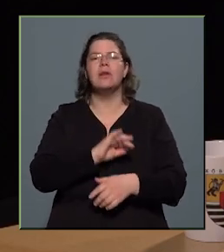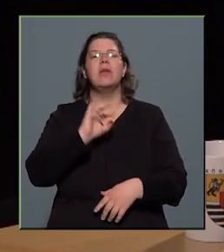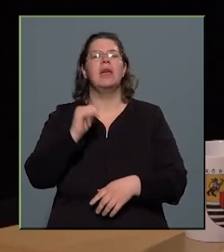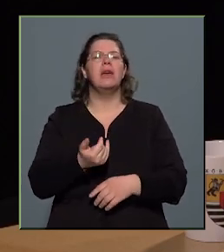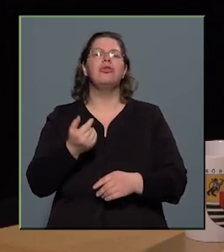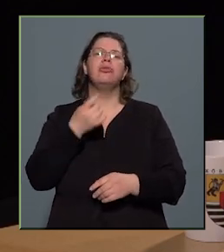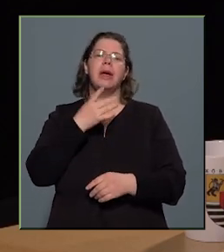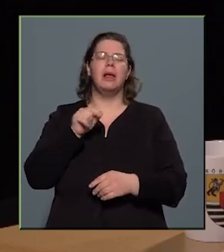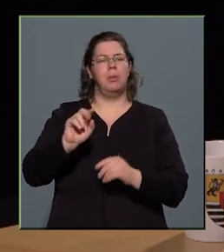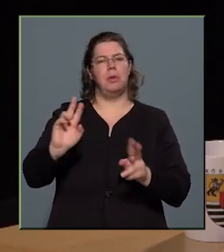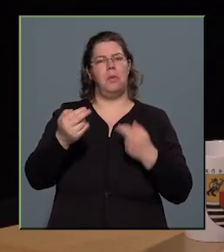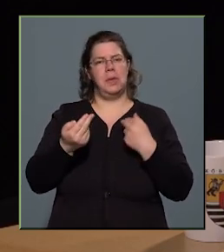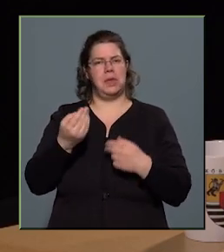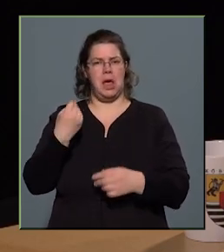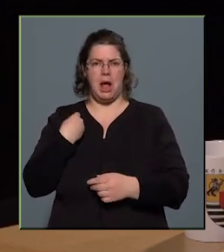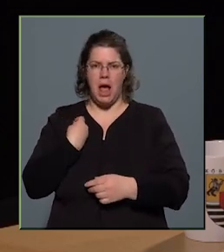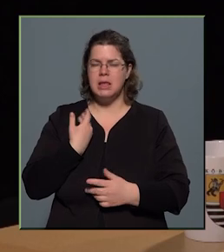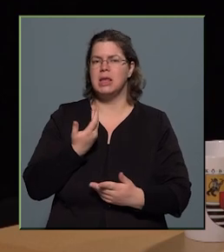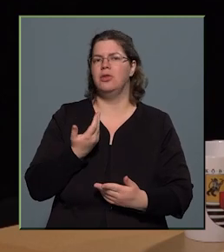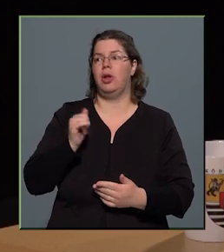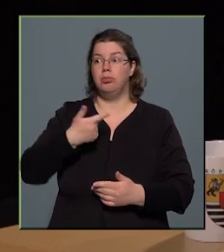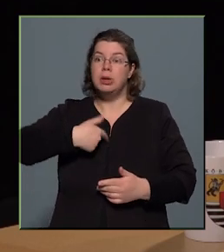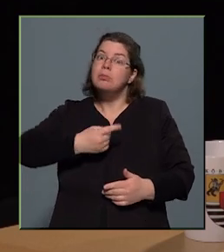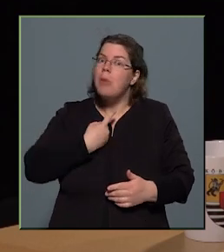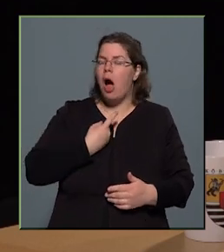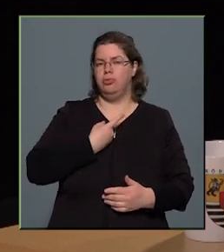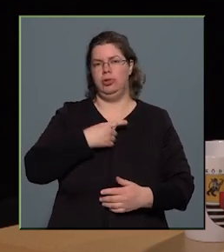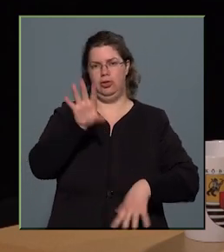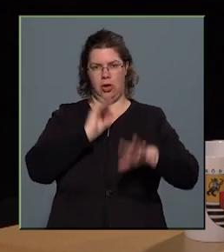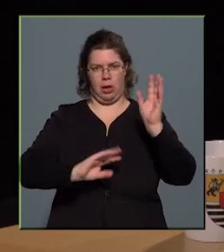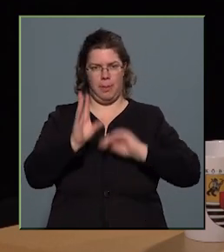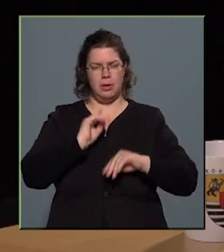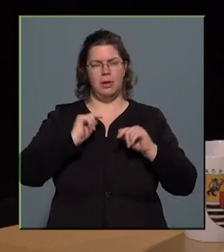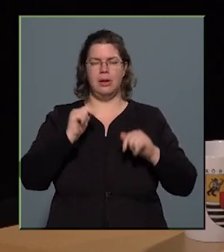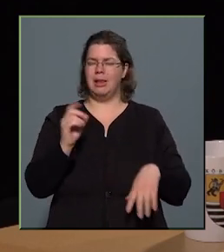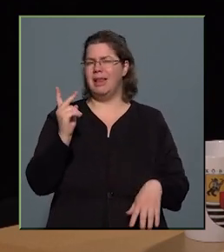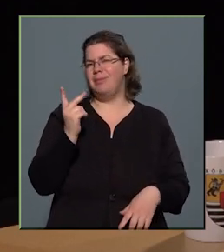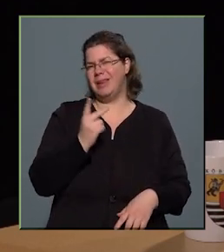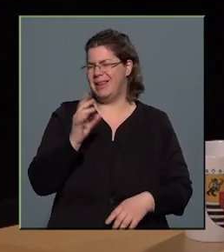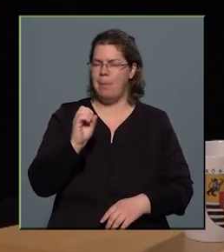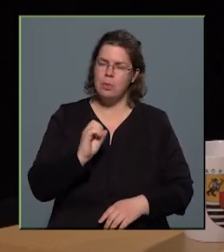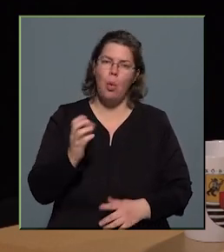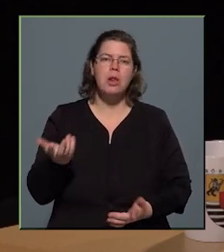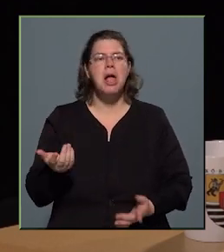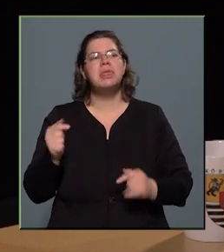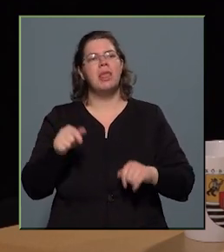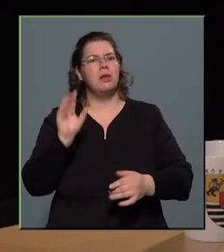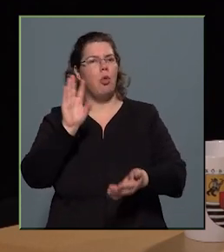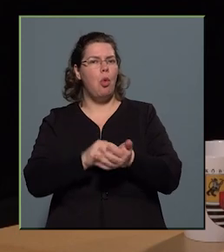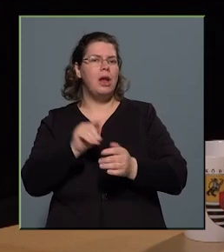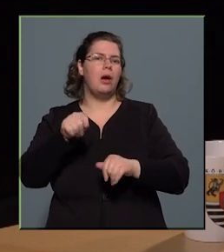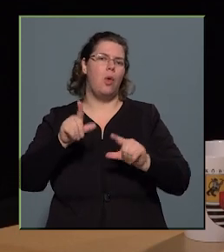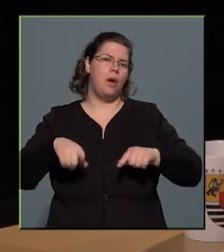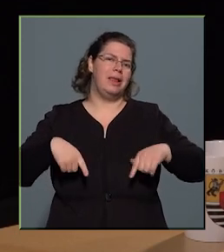visszajelzések érkeznek, és mi magunk is azt tapasztaljuk, hogy ezt nem nulla, tehát az ott lakó, ott